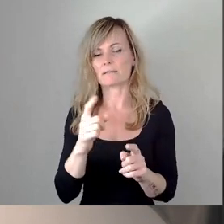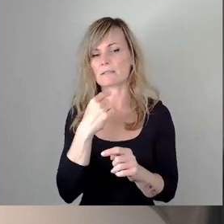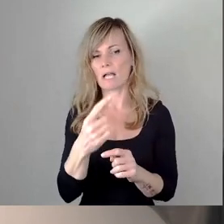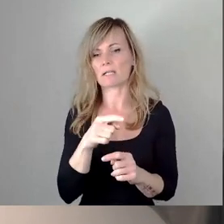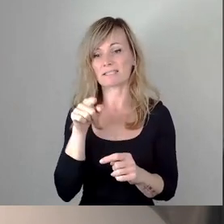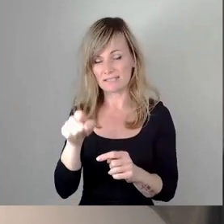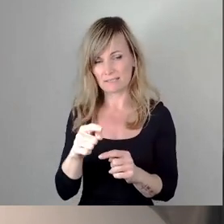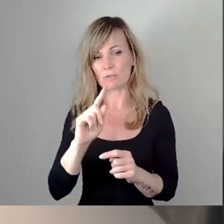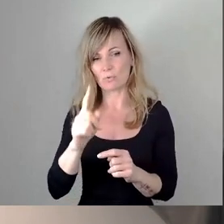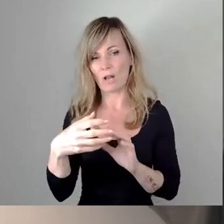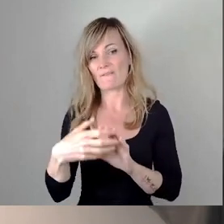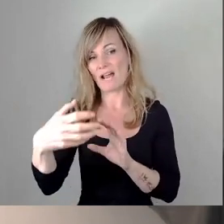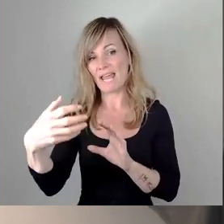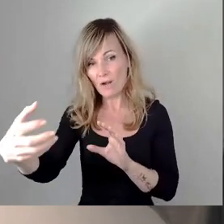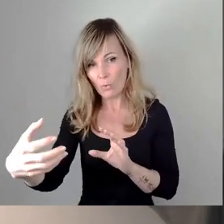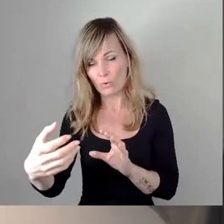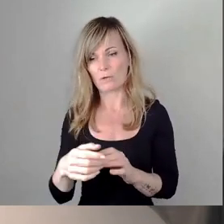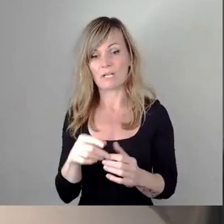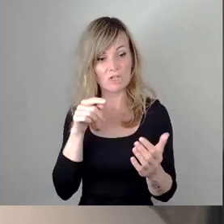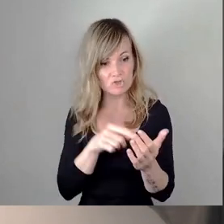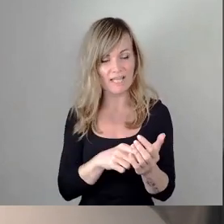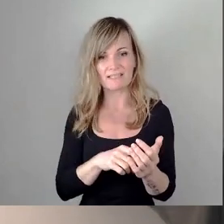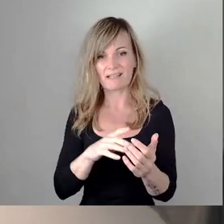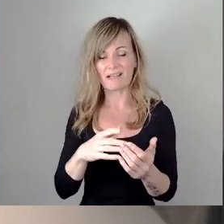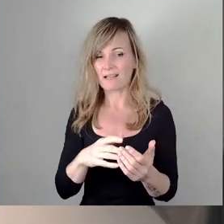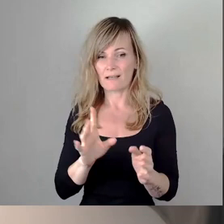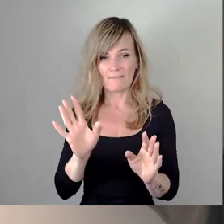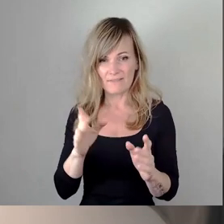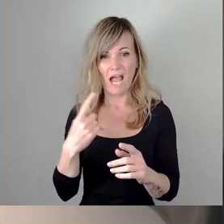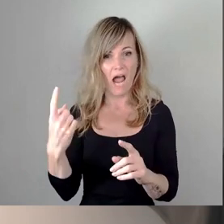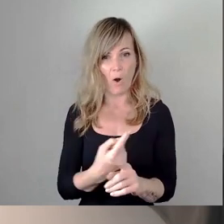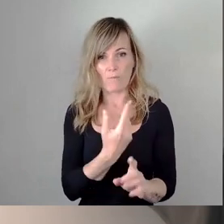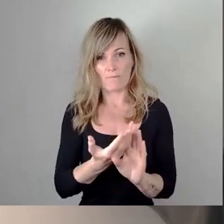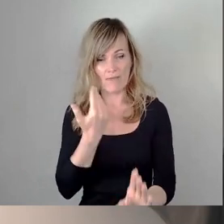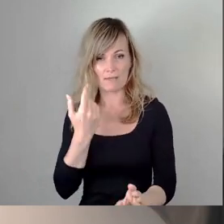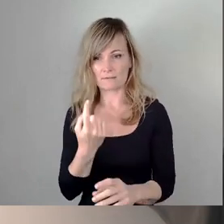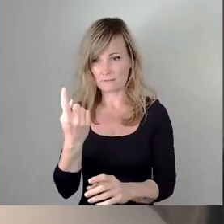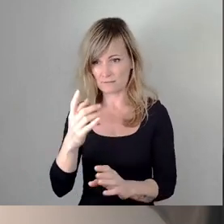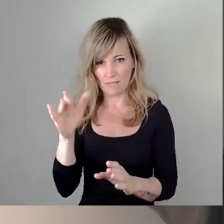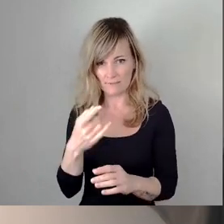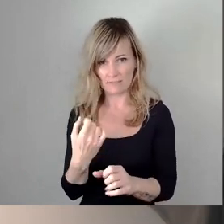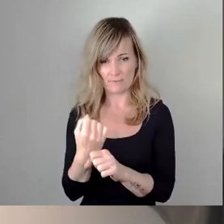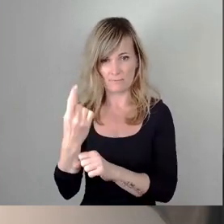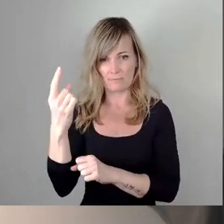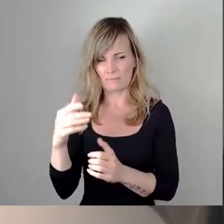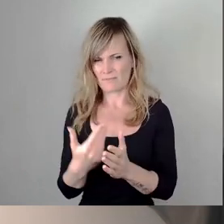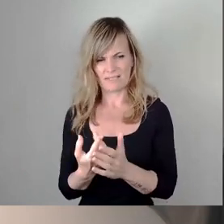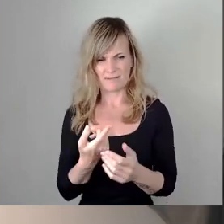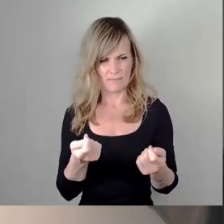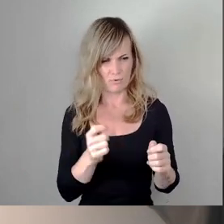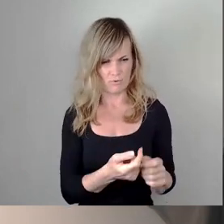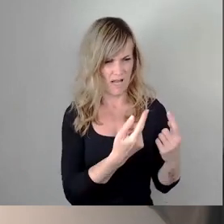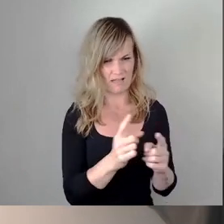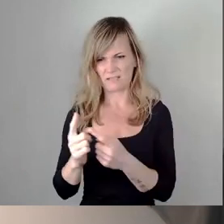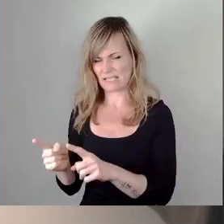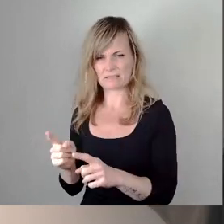sondern eine komplette Aufhebung dessen und deswegen war das weit ab von dem Beschluss Gegenstand den wir hatten und war deswegen